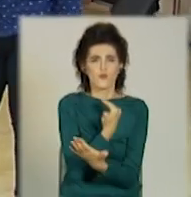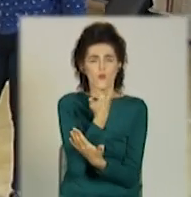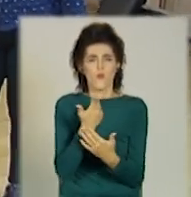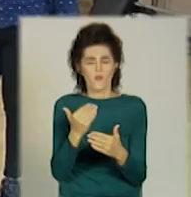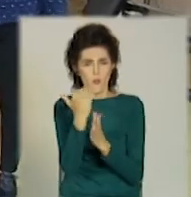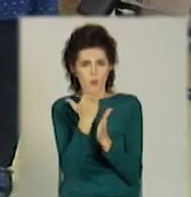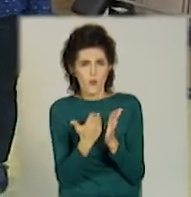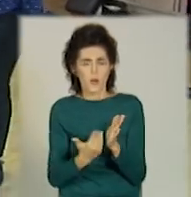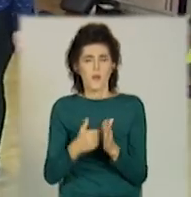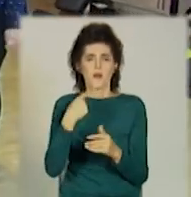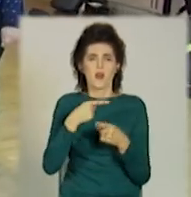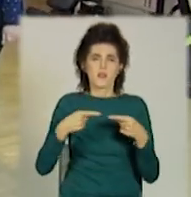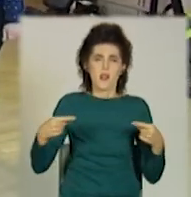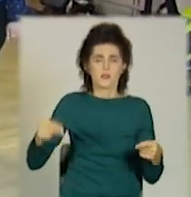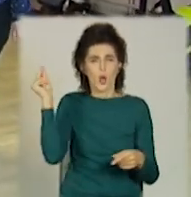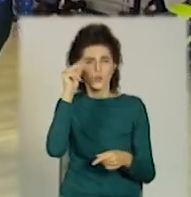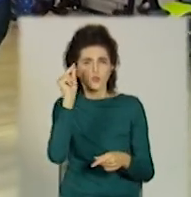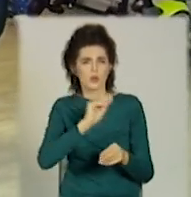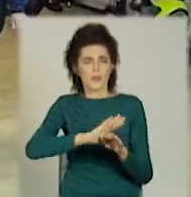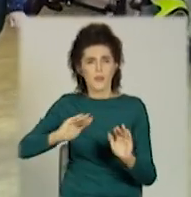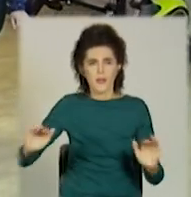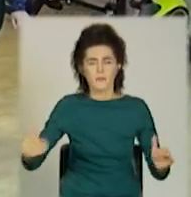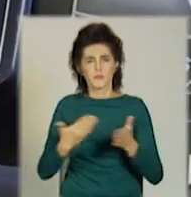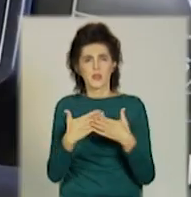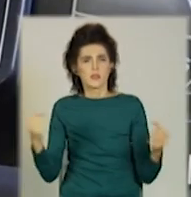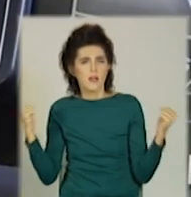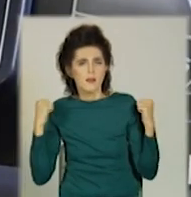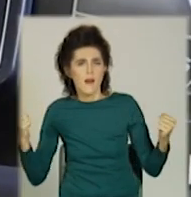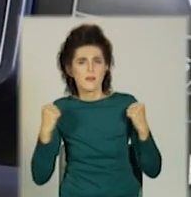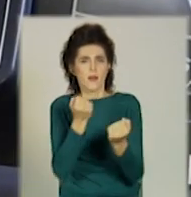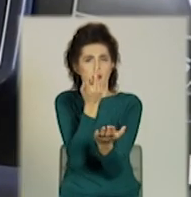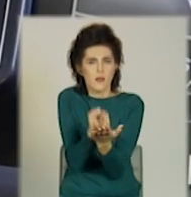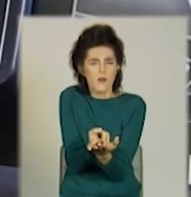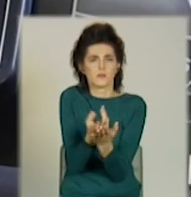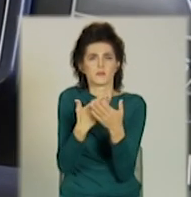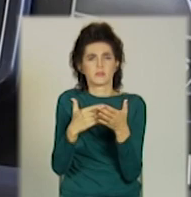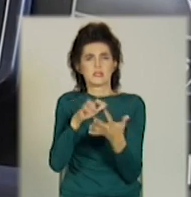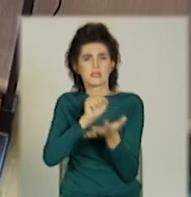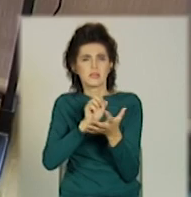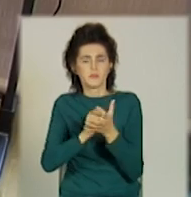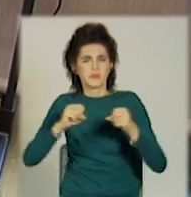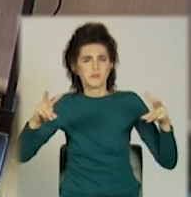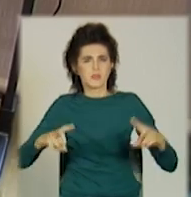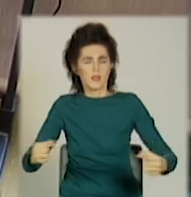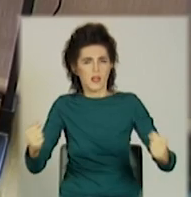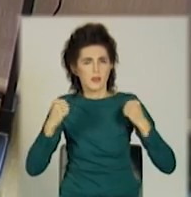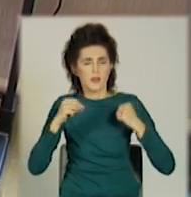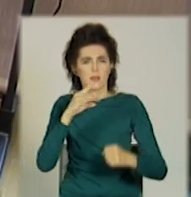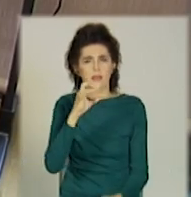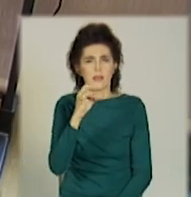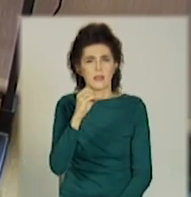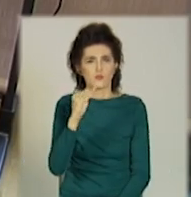надає перевагу ходьбі. Разом з дітьми роблять зарядку, лежачи на матах, займаються на тренажерах. Викладачка мріє